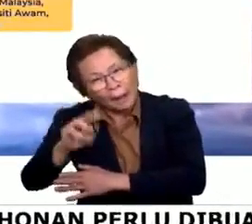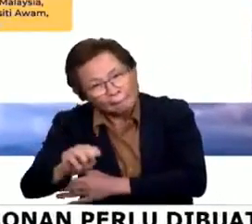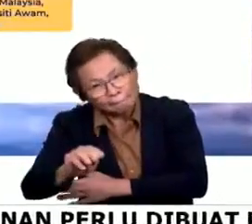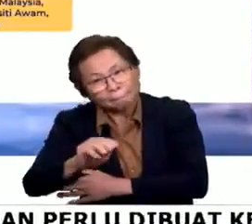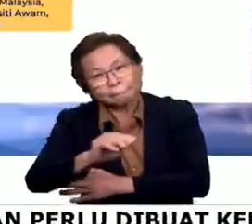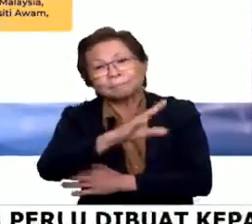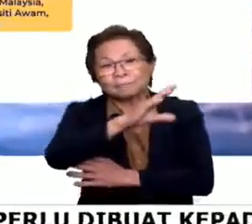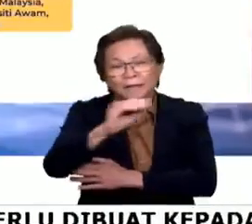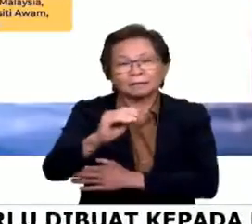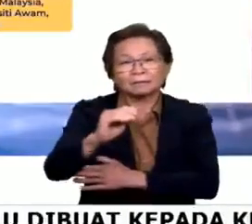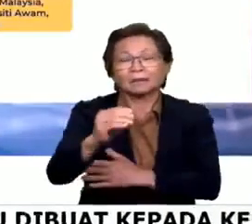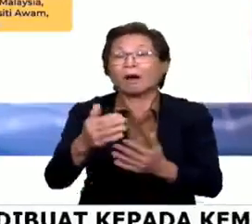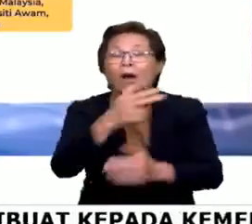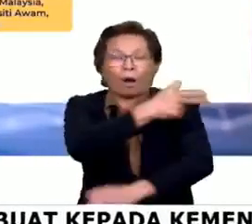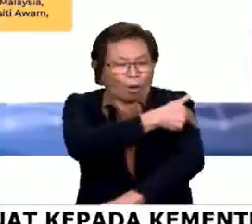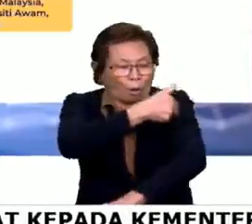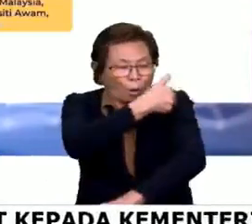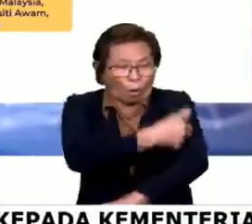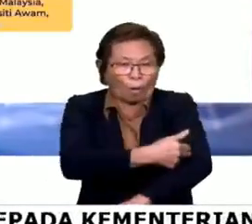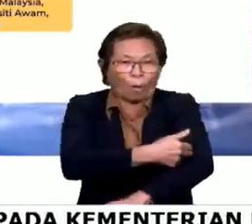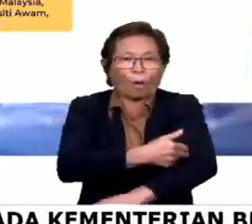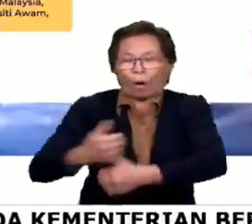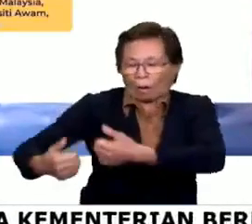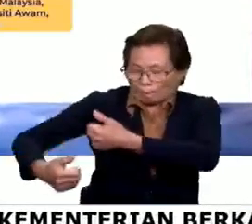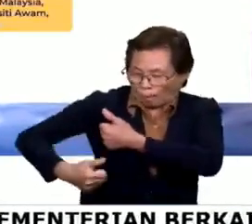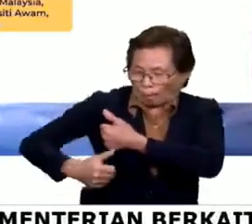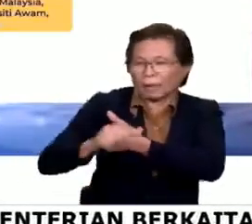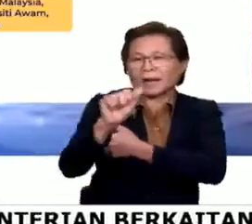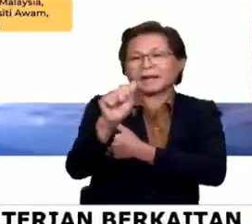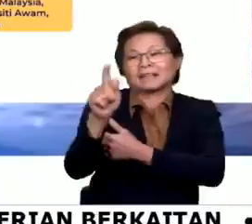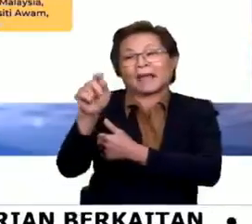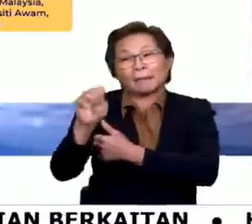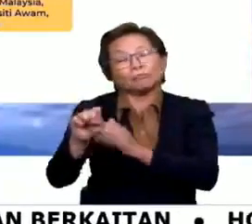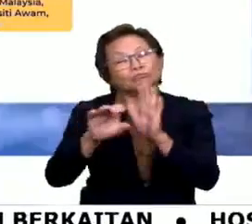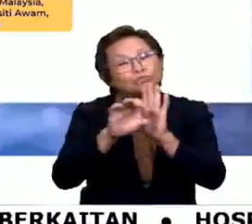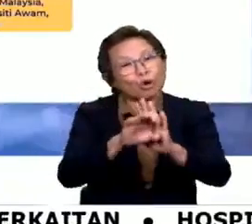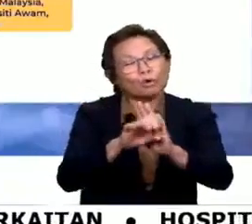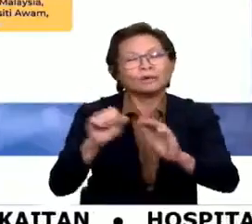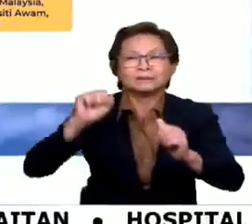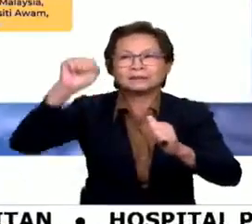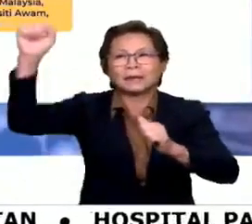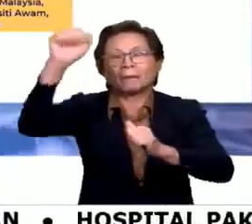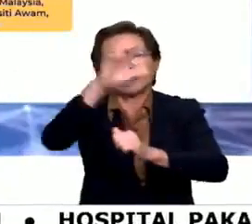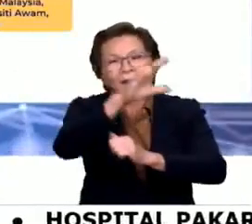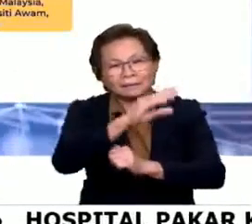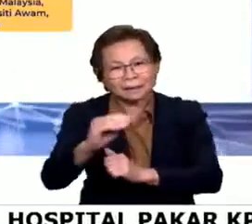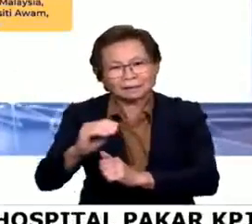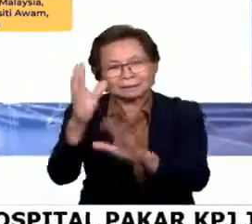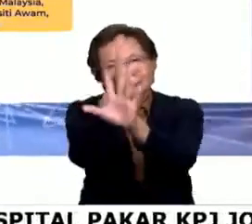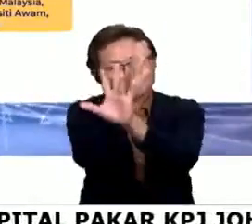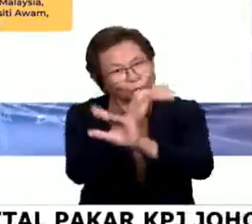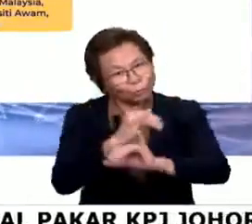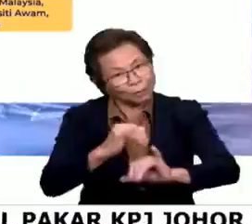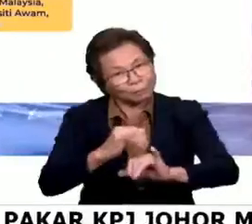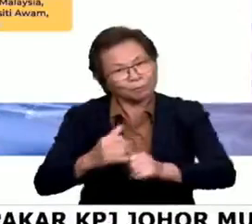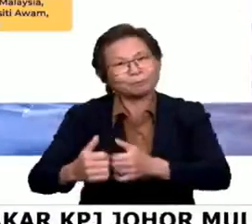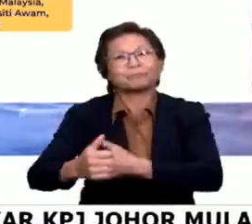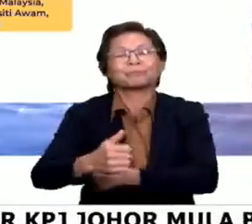serta melalui hospital medan ATM seperti di Sabah dan Sarawak.